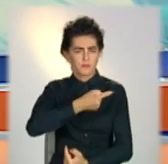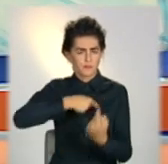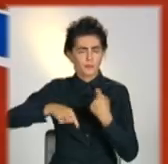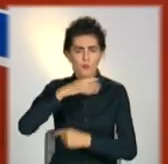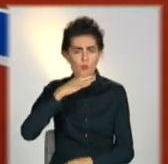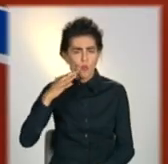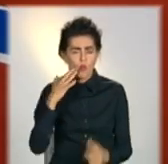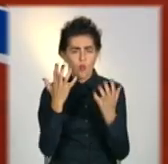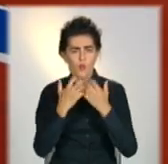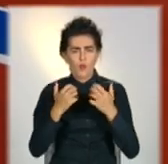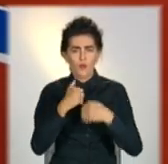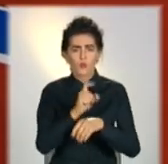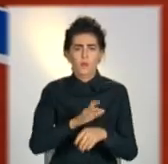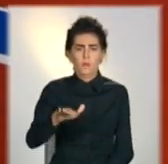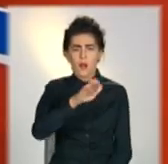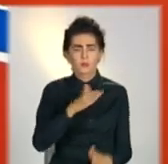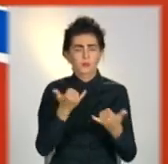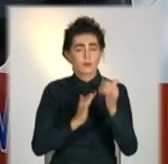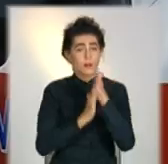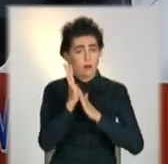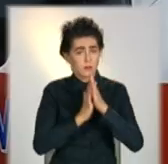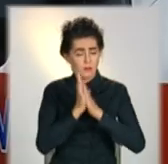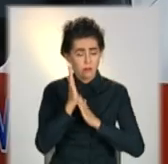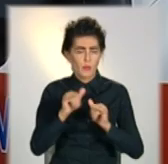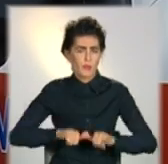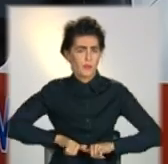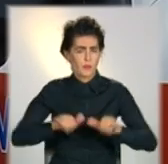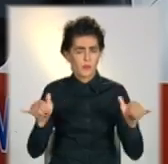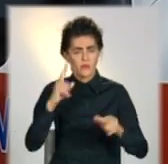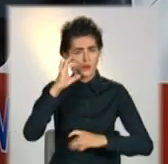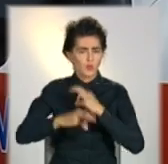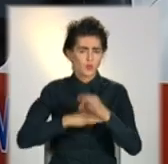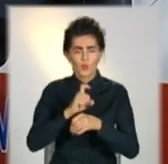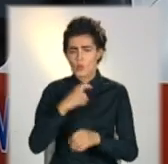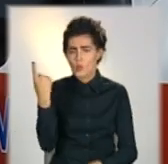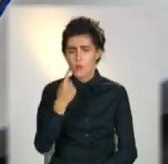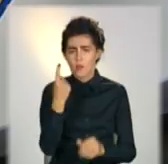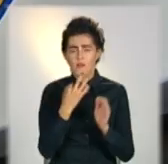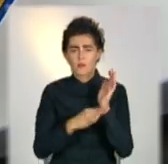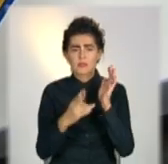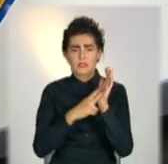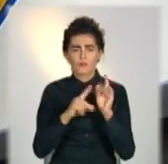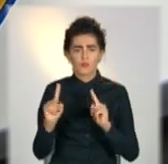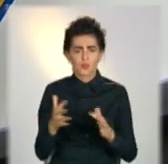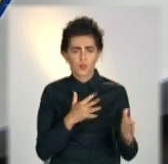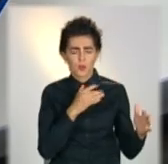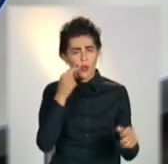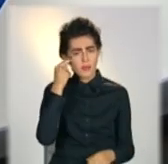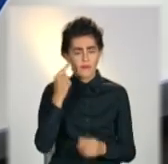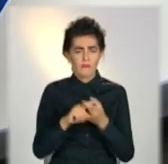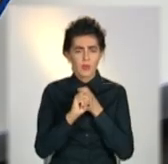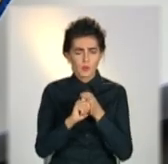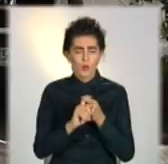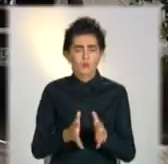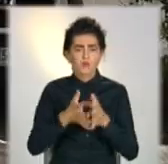кількість заражених на Донбасі стрімко зростає. За добу в Донецькій області 87 нових випадків коронавірусу.